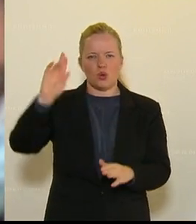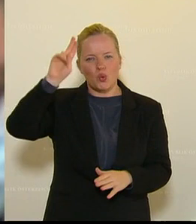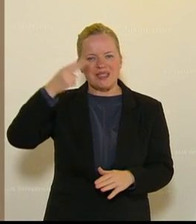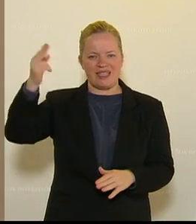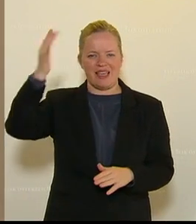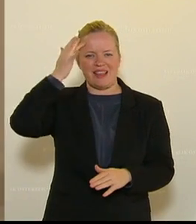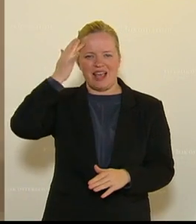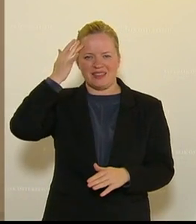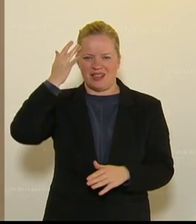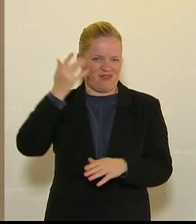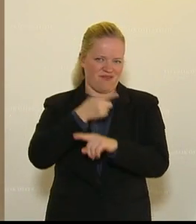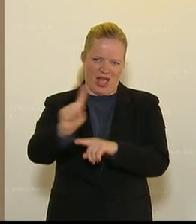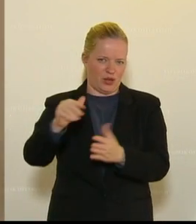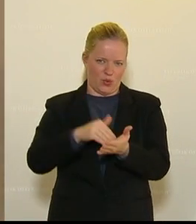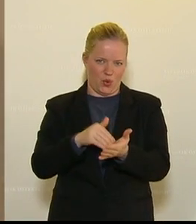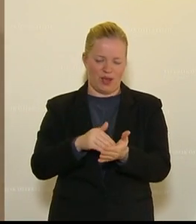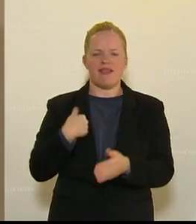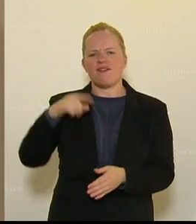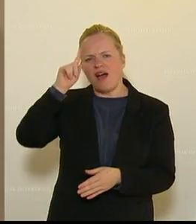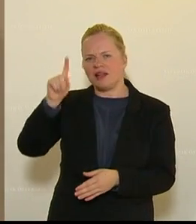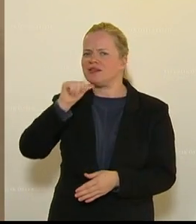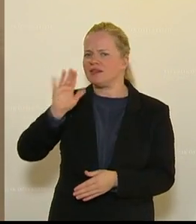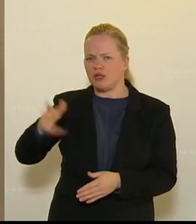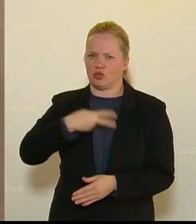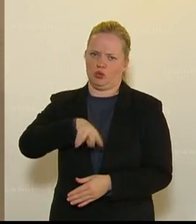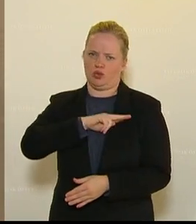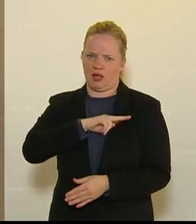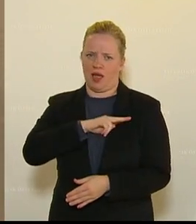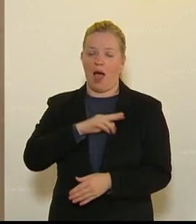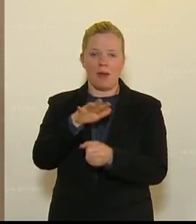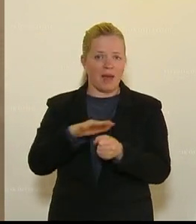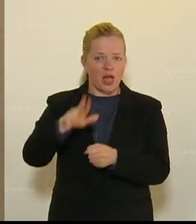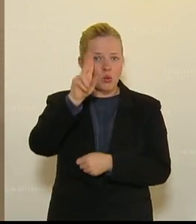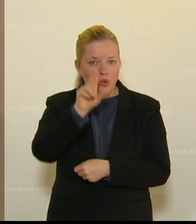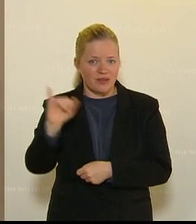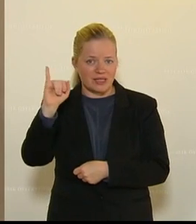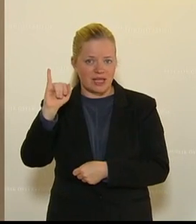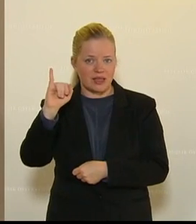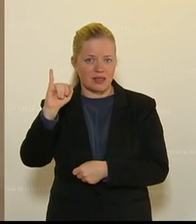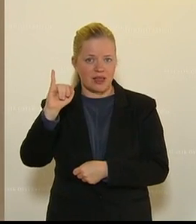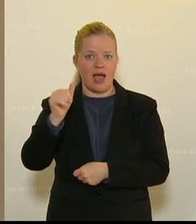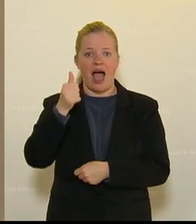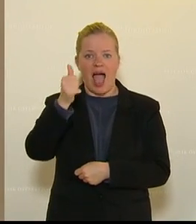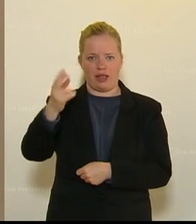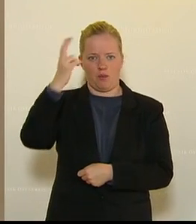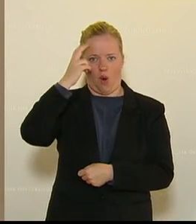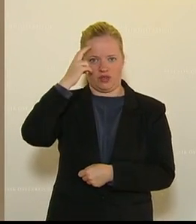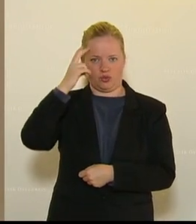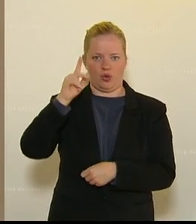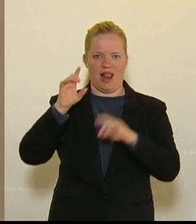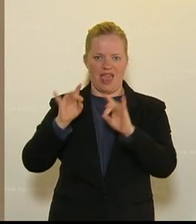immer. Wir vermissen, ich weiß, das ist nicht Ihre Zuständigkeit im Bereich der Universitäten. Wir haben einen Lehrstuhl für